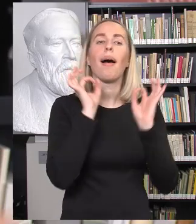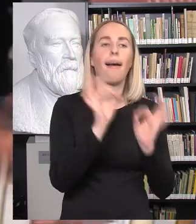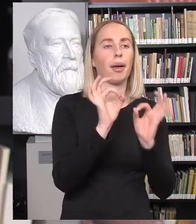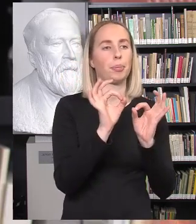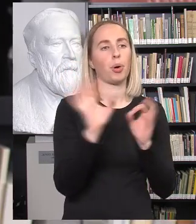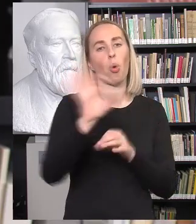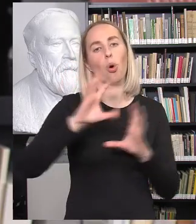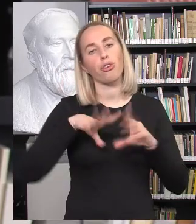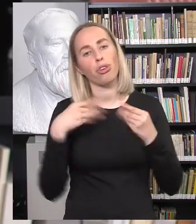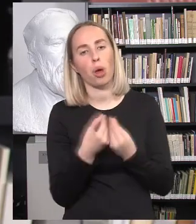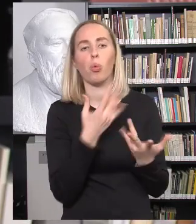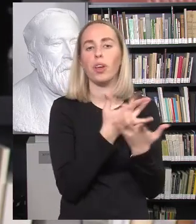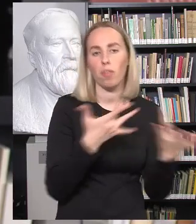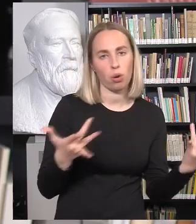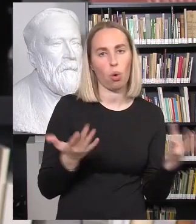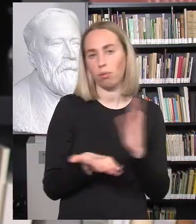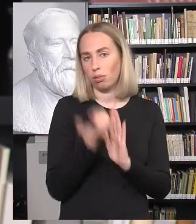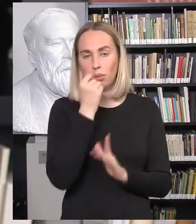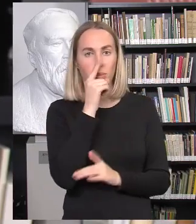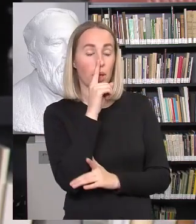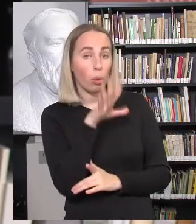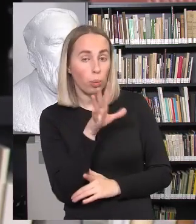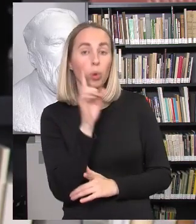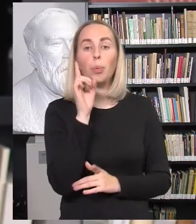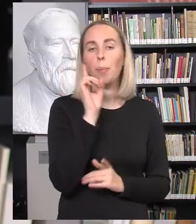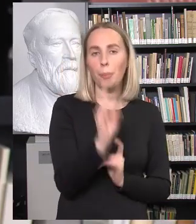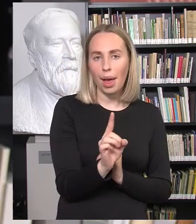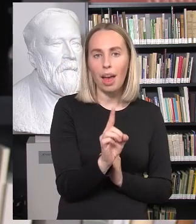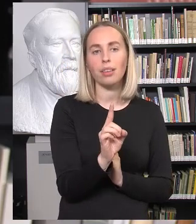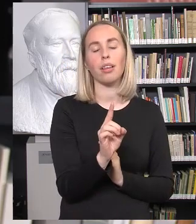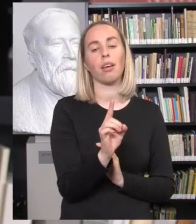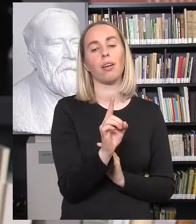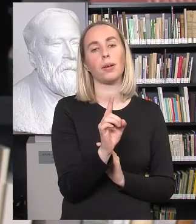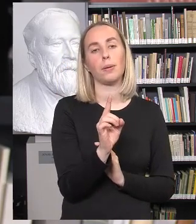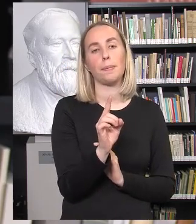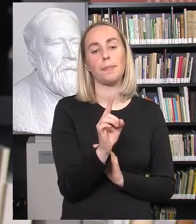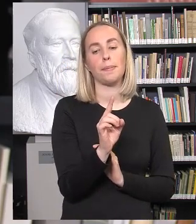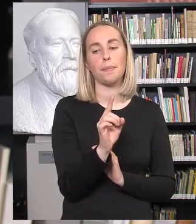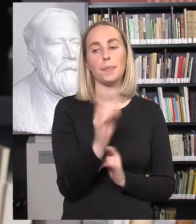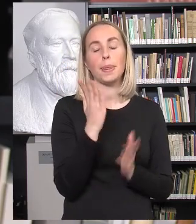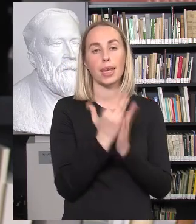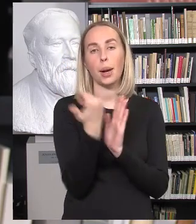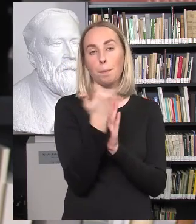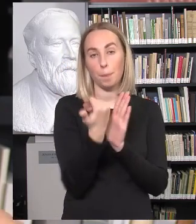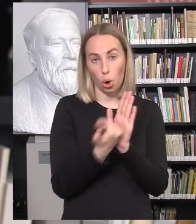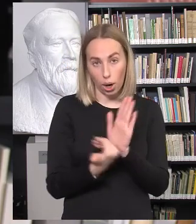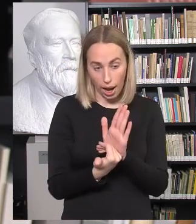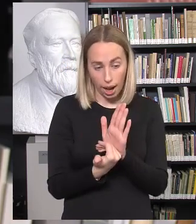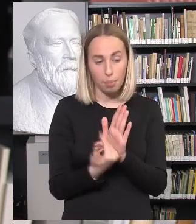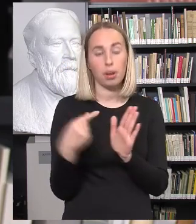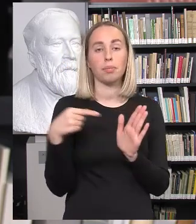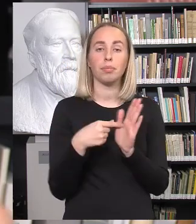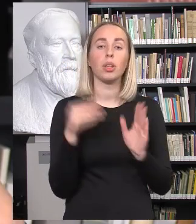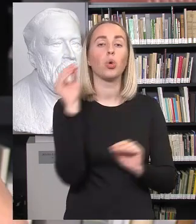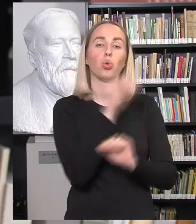pavyzdžiui, šeimų įvairovės kažkokios, ar ne kokios šeimos. Bet yra programa sukurta per